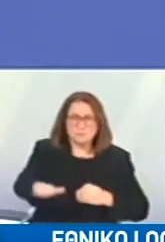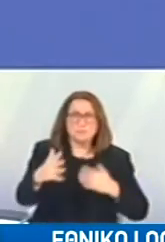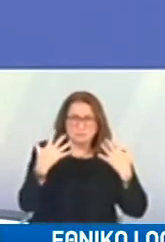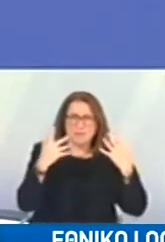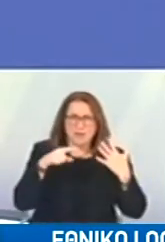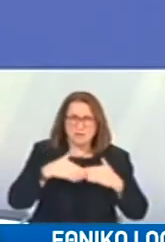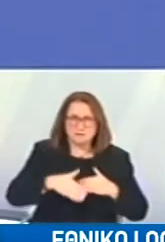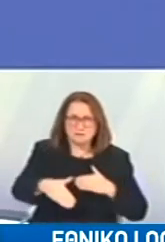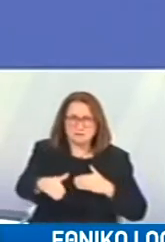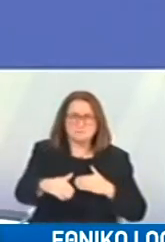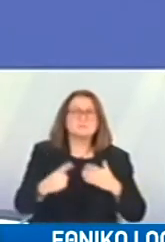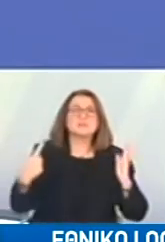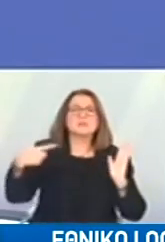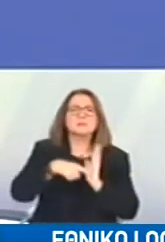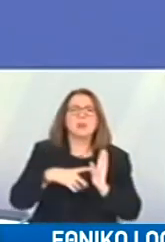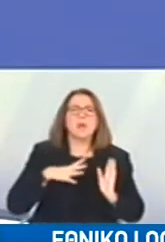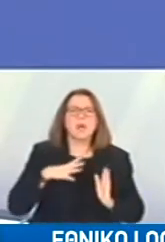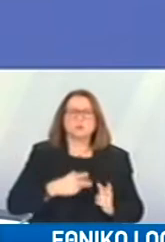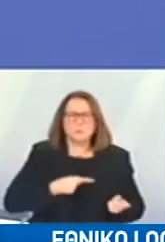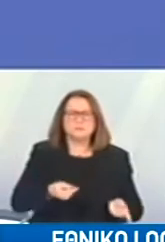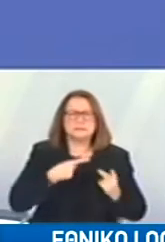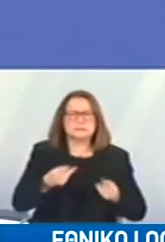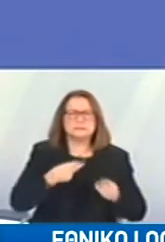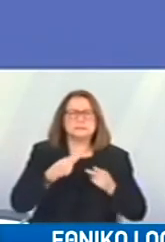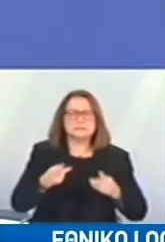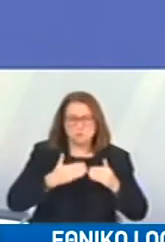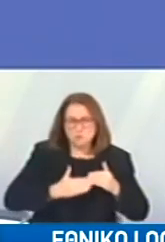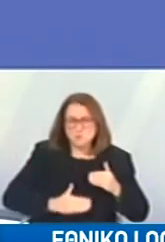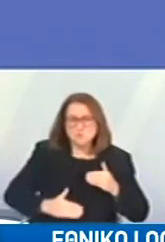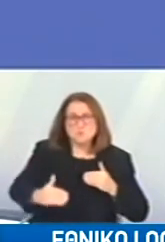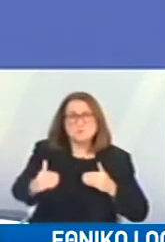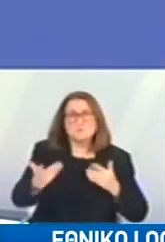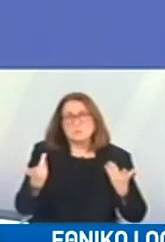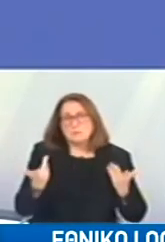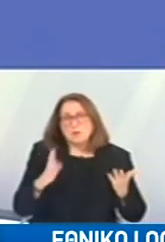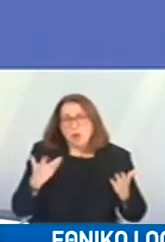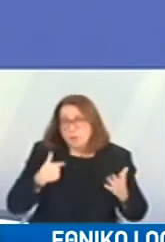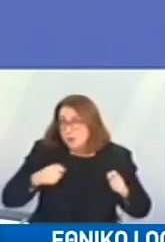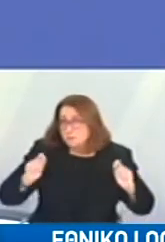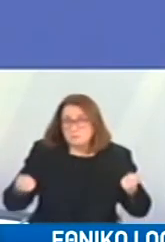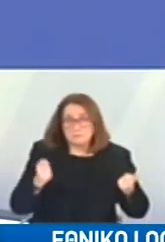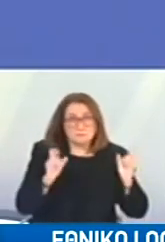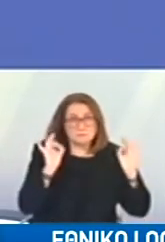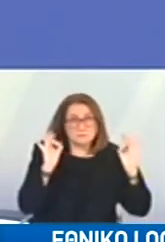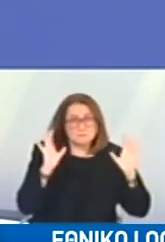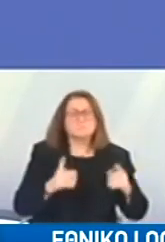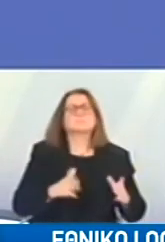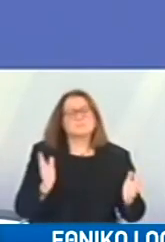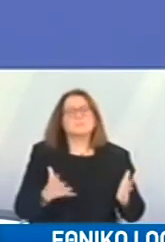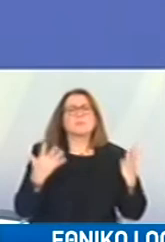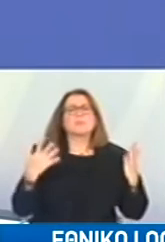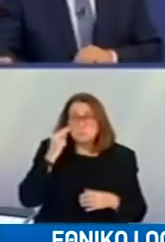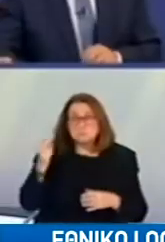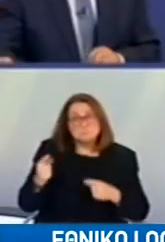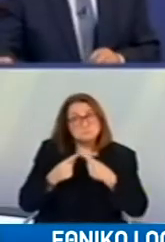συμπολίτες μας και από τους οποίους θα έπρεπε με βάση τα στατιστικά οι 150 τουλάχιστον να οδηγηθούν σε μονάδες